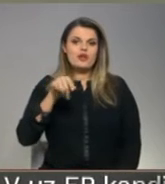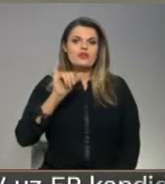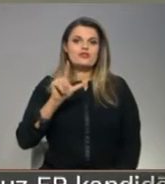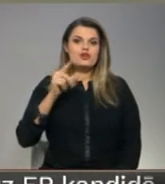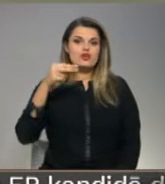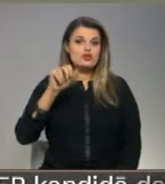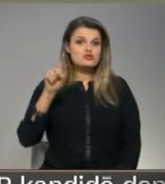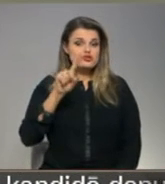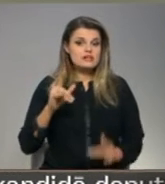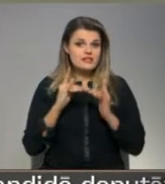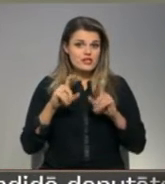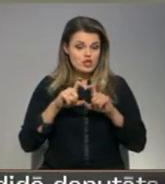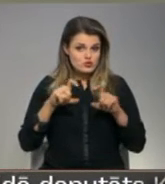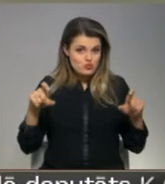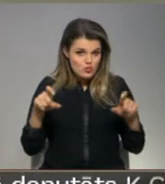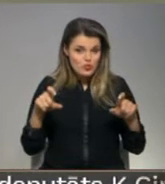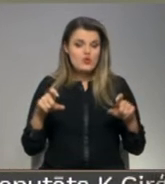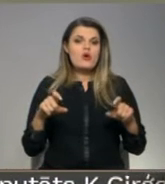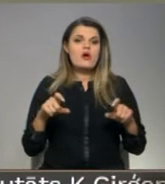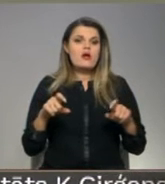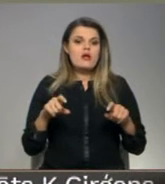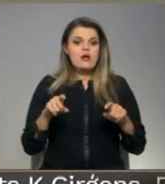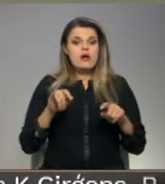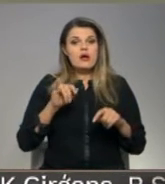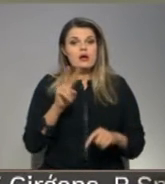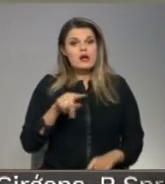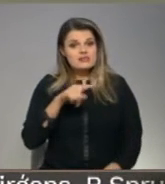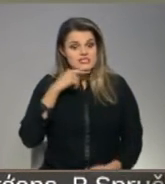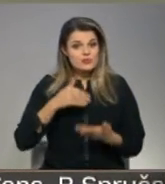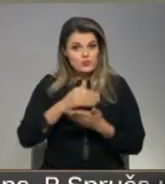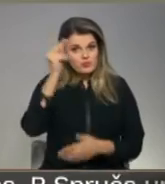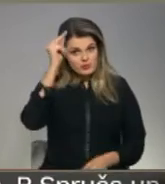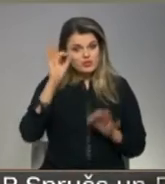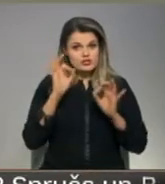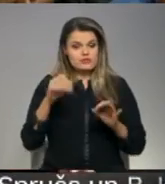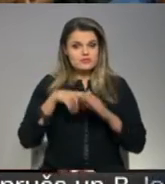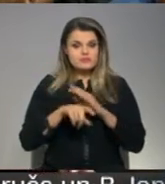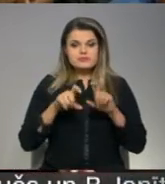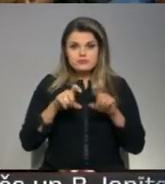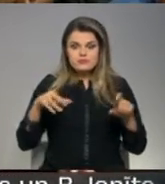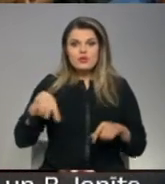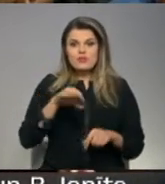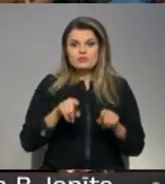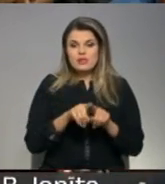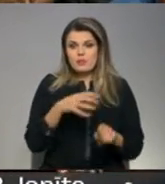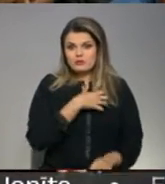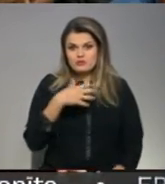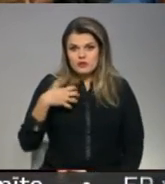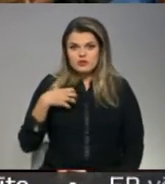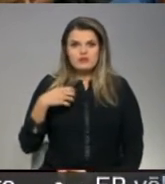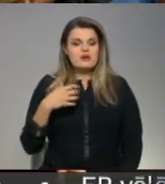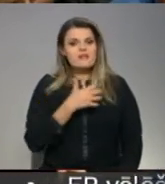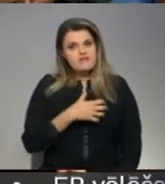skolā, to izteiks arī tādu velmi turpināt mācības tieši šajā skolā. Mums kā pašvaldība šīs